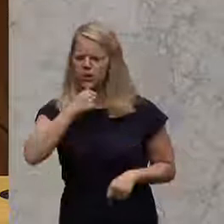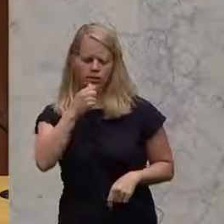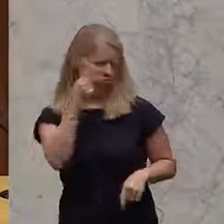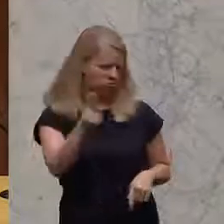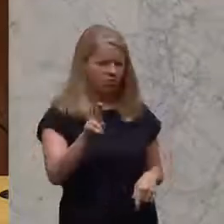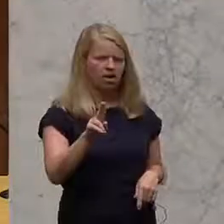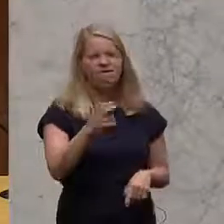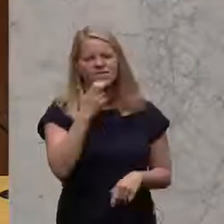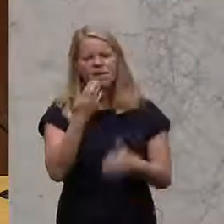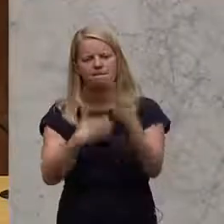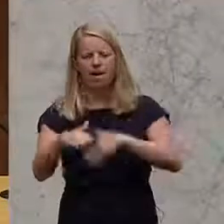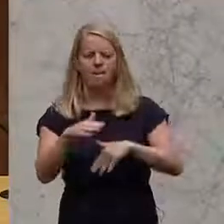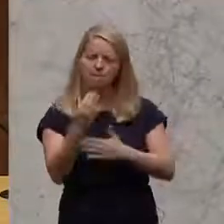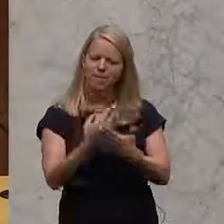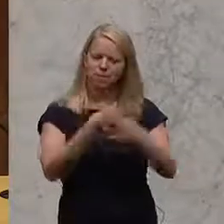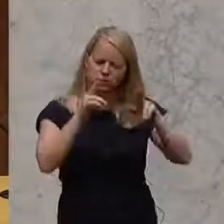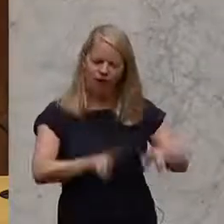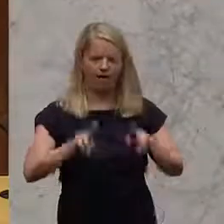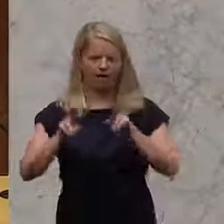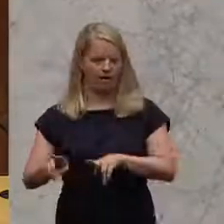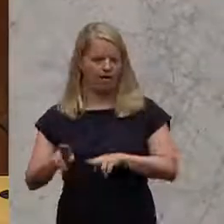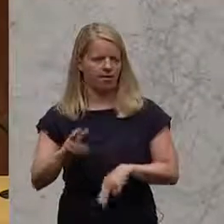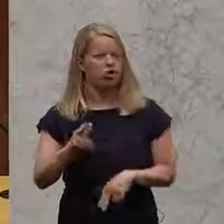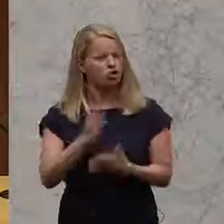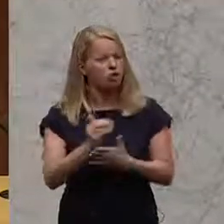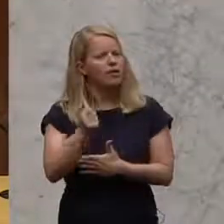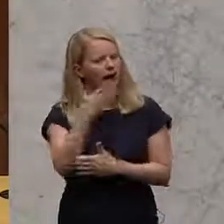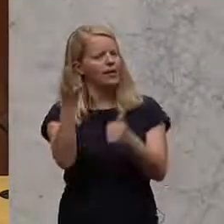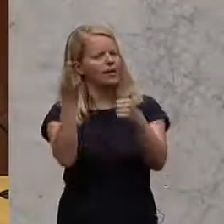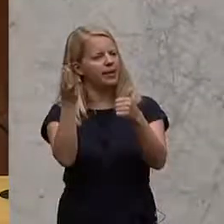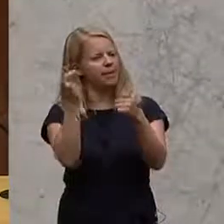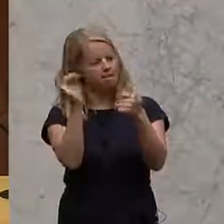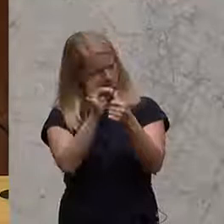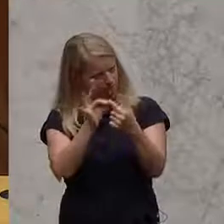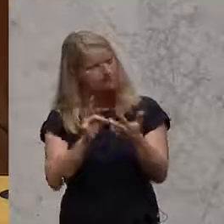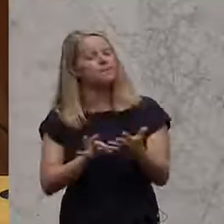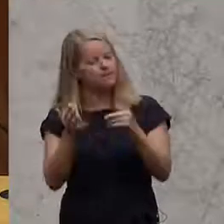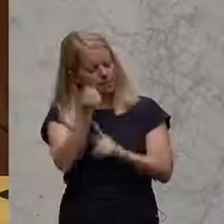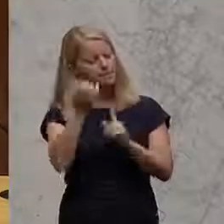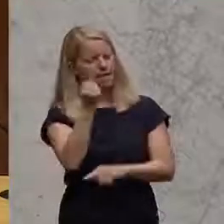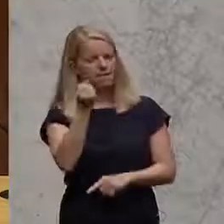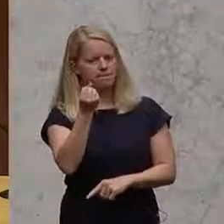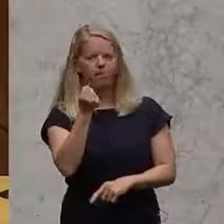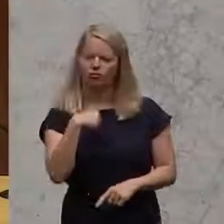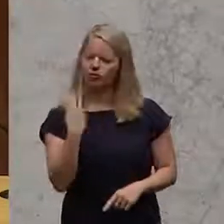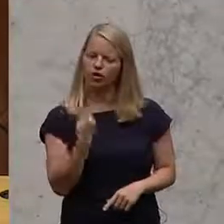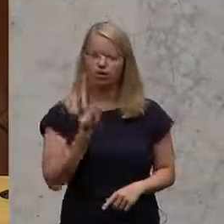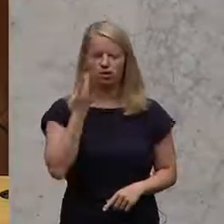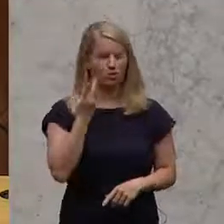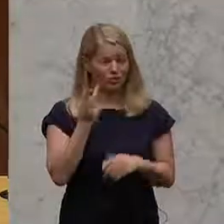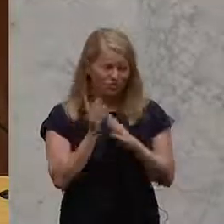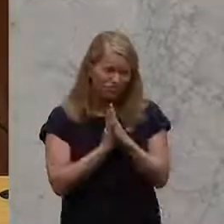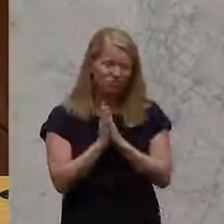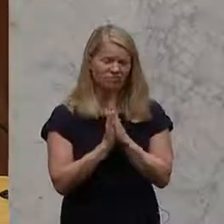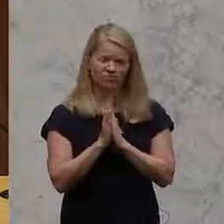Bildungsgerechtigkeit. Wir haben einiges davon erreicht mit diesem Gesetz. Darauf sind wir stolz. Und ich ersuche wirklich,